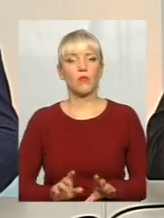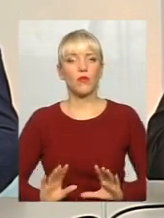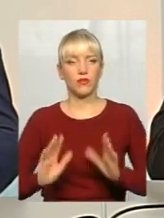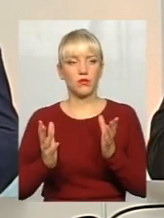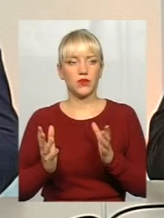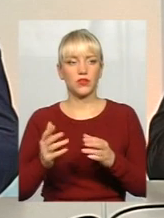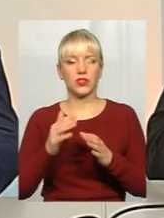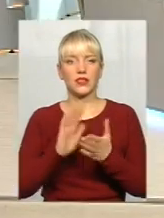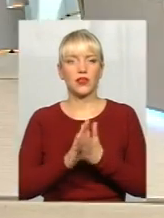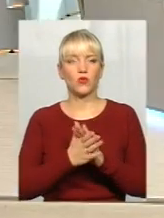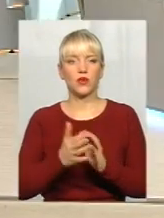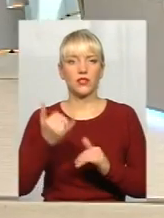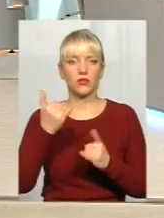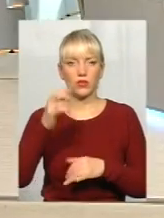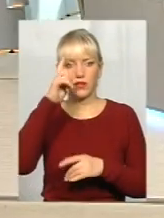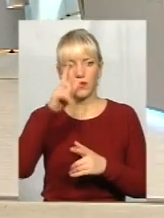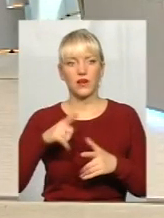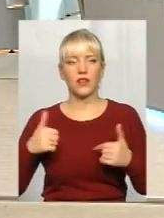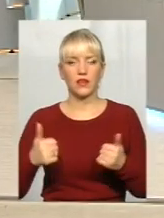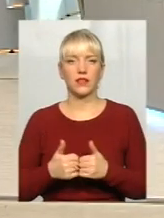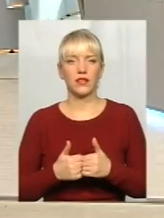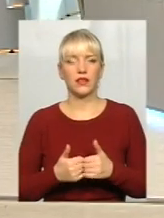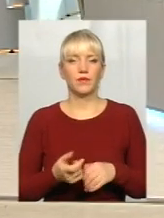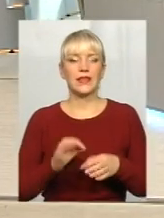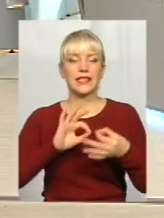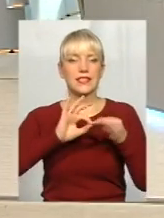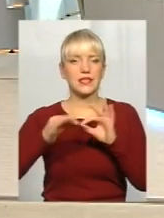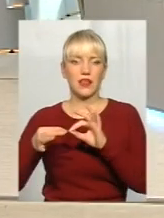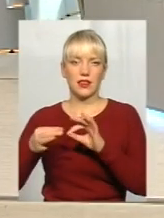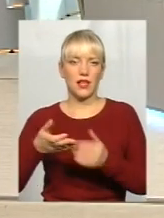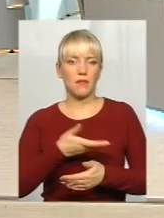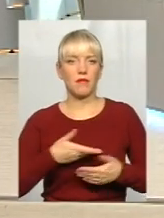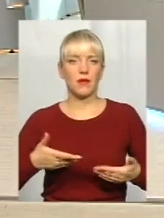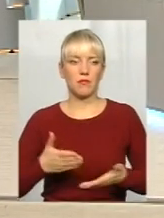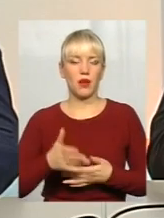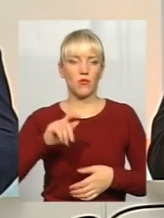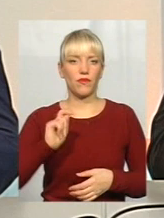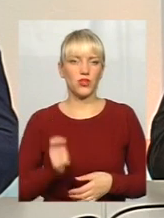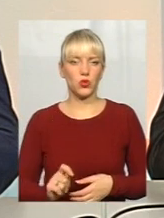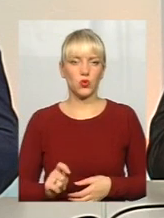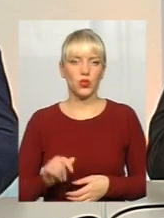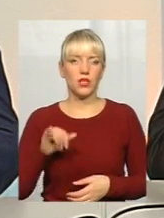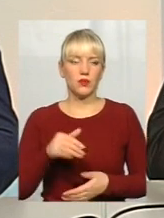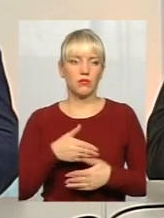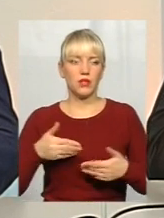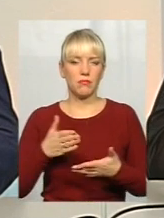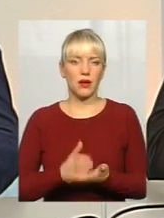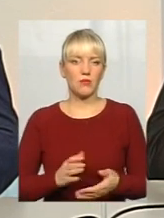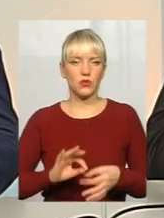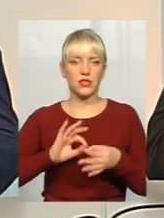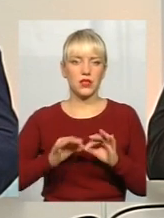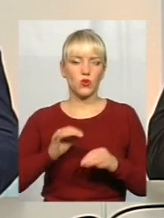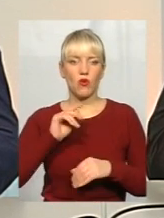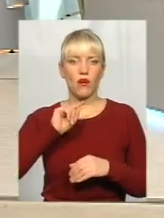ситуація сьогодні в країні досить таки склерна, так? Ми маємо війну, от, ми маємо складну